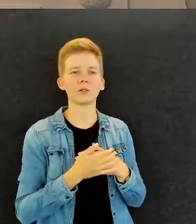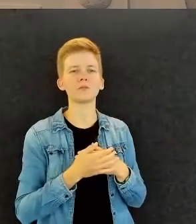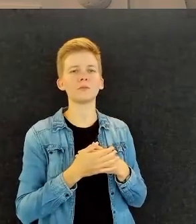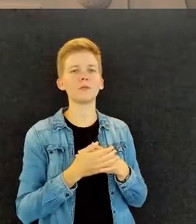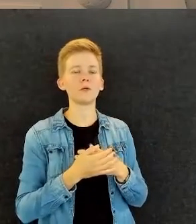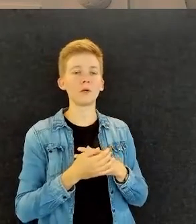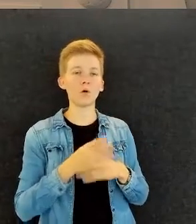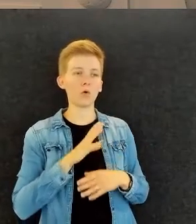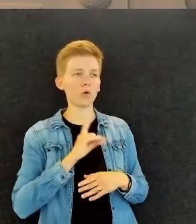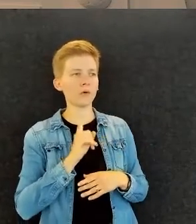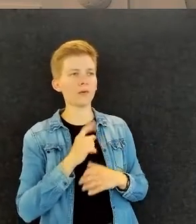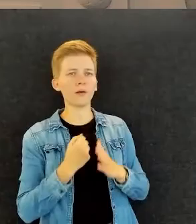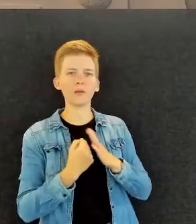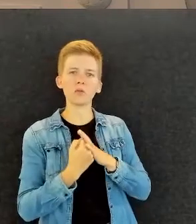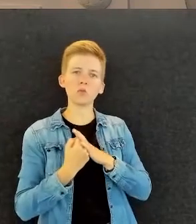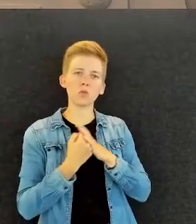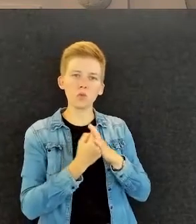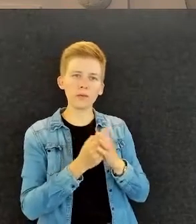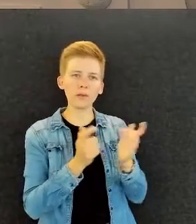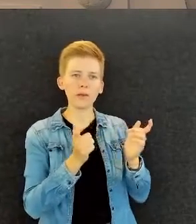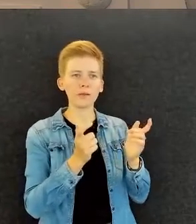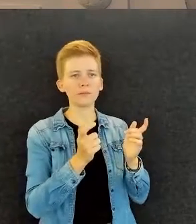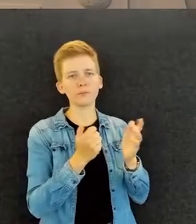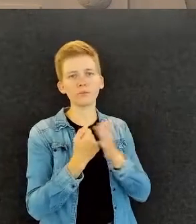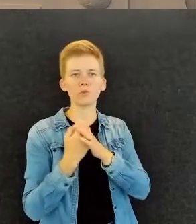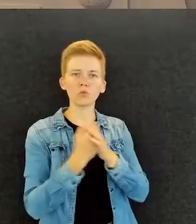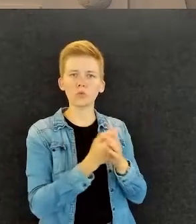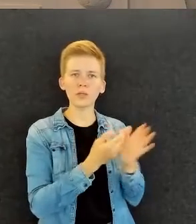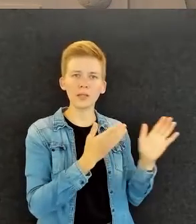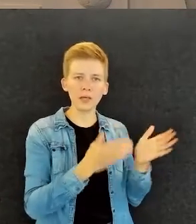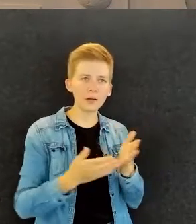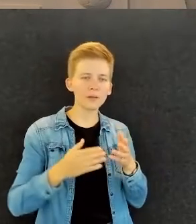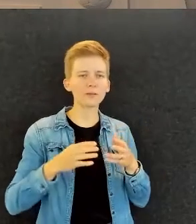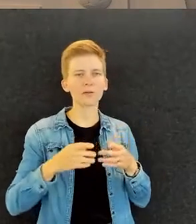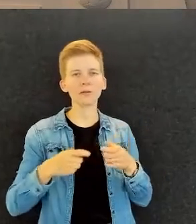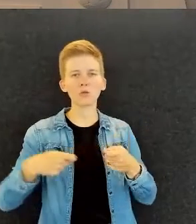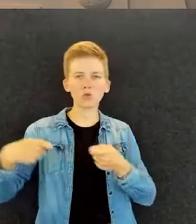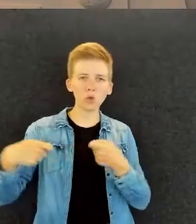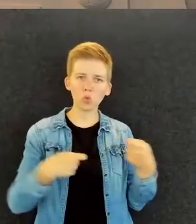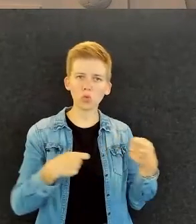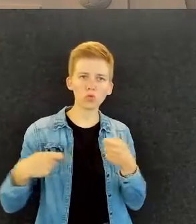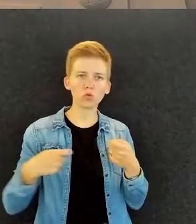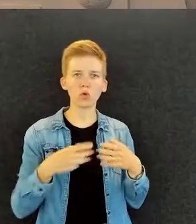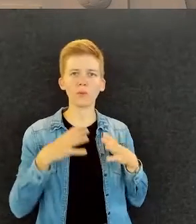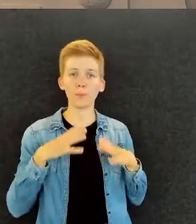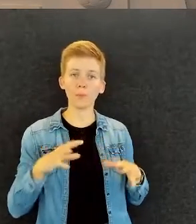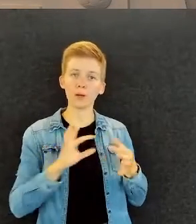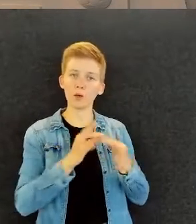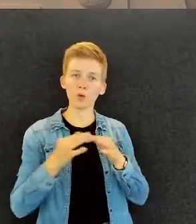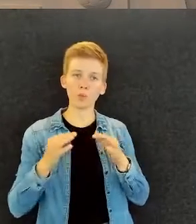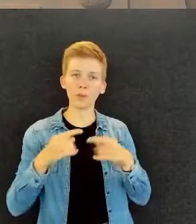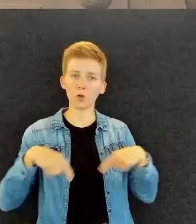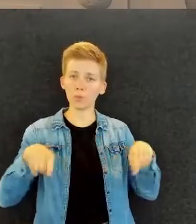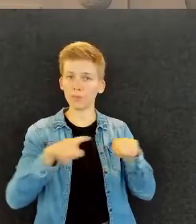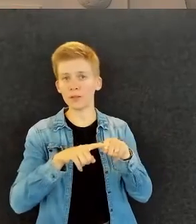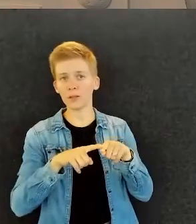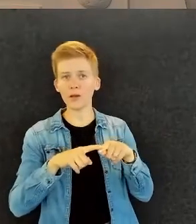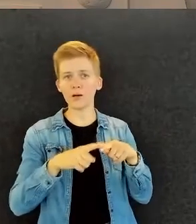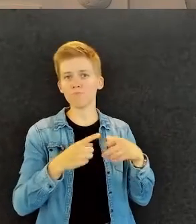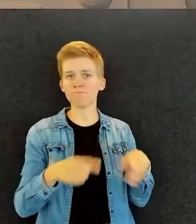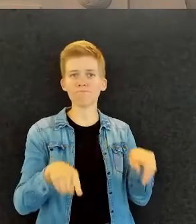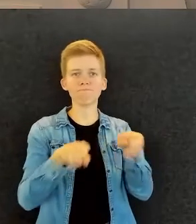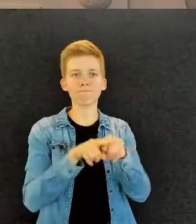semmoisia tavallaan tukijärjestelyjä, jotain joustoja tai jotain, mitä Paralympiakomiteassa tehdään, huomioiden se, että mukana on